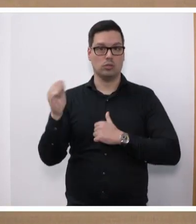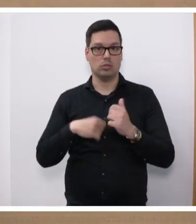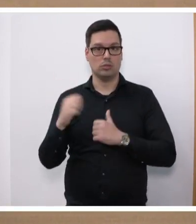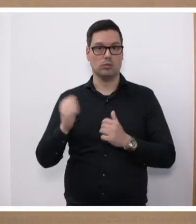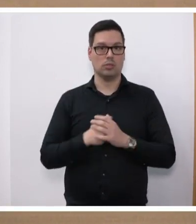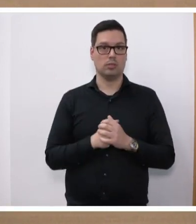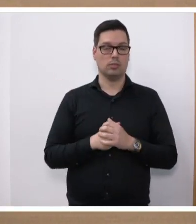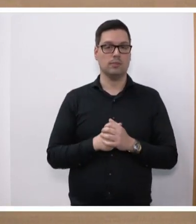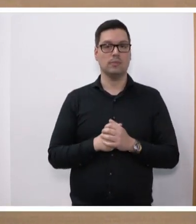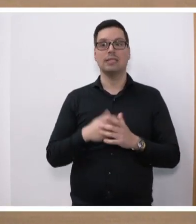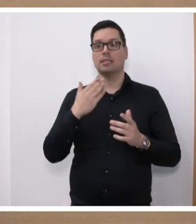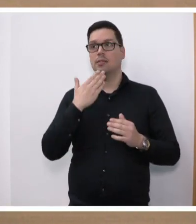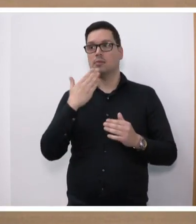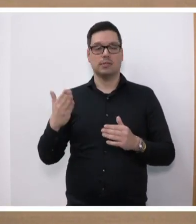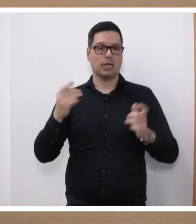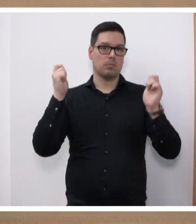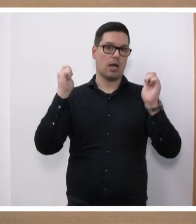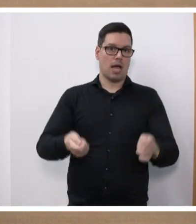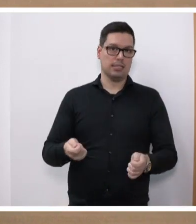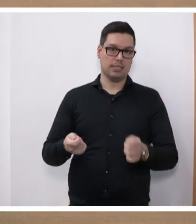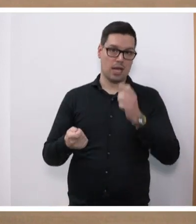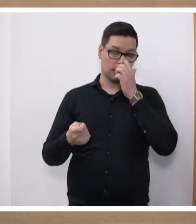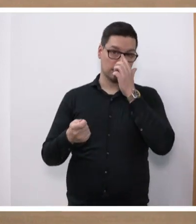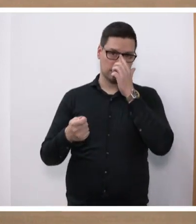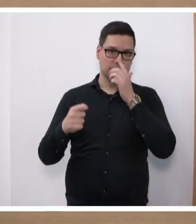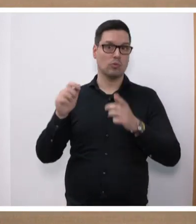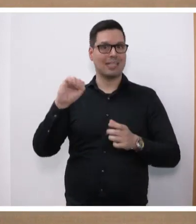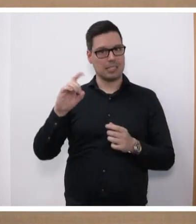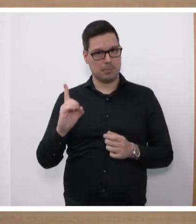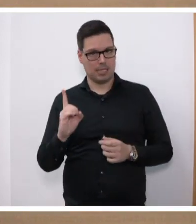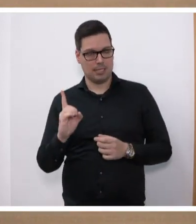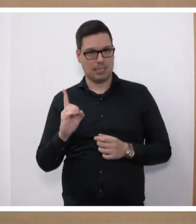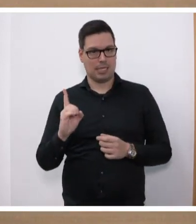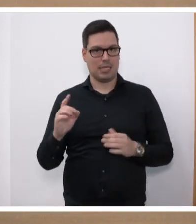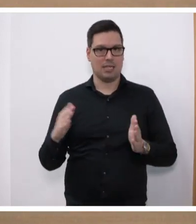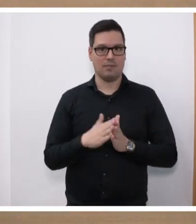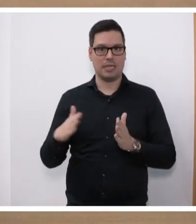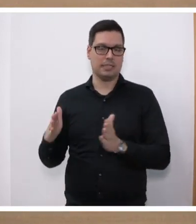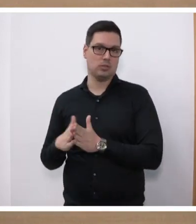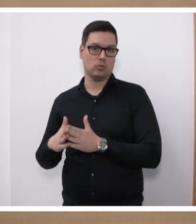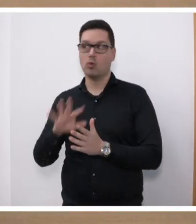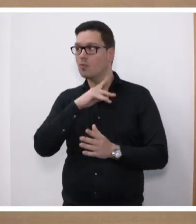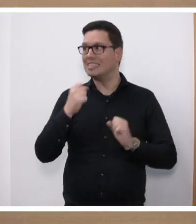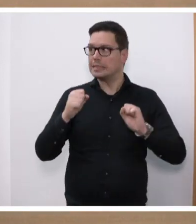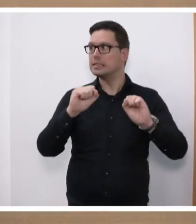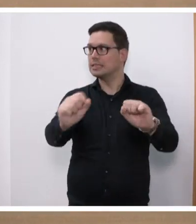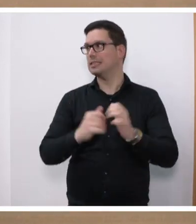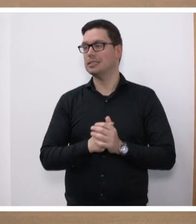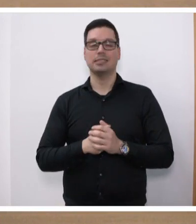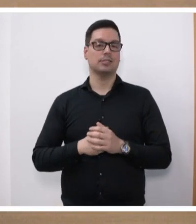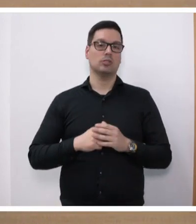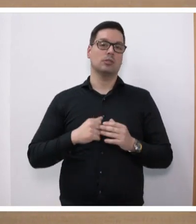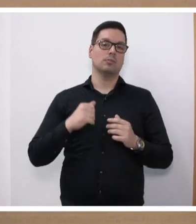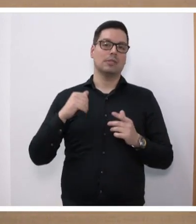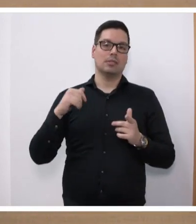für diesen Antrag, der heute über die SPD-Fraktion gestellt worden ist, denn es gibt noch viel zu tun. Das will ich überhaupt nicht leugnen.